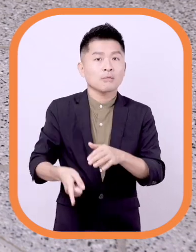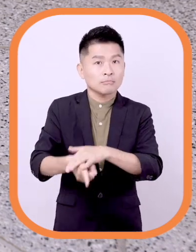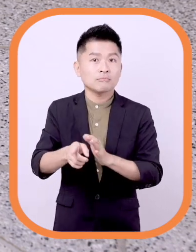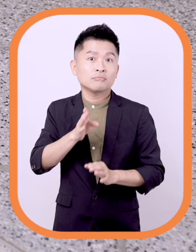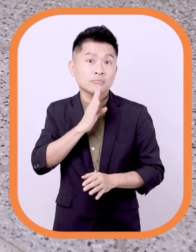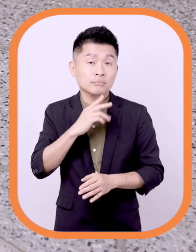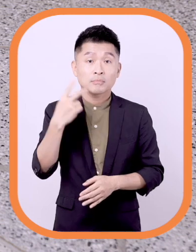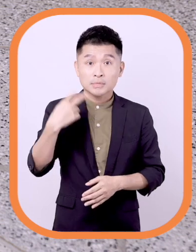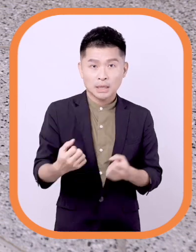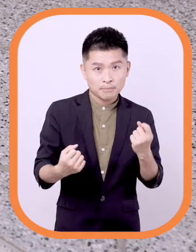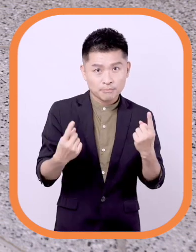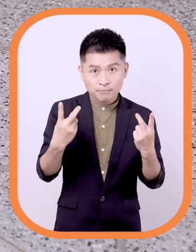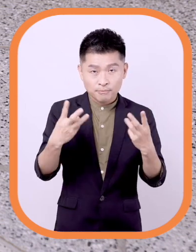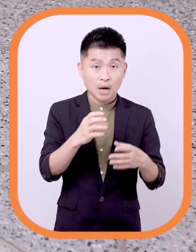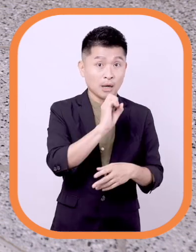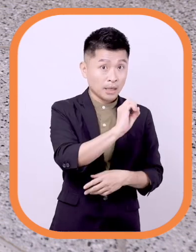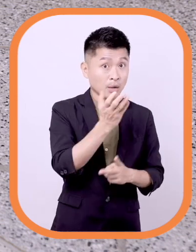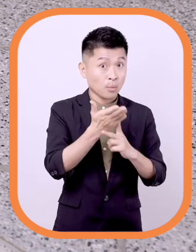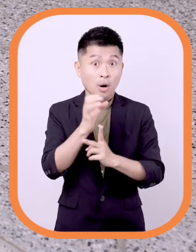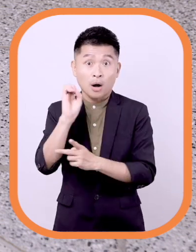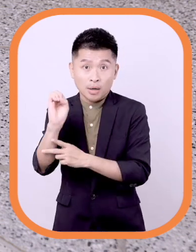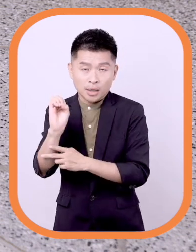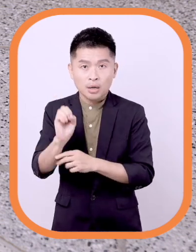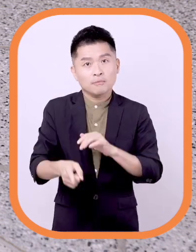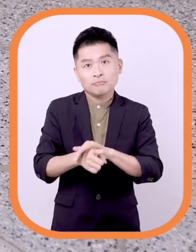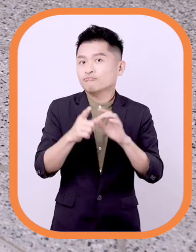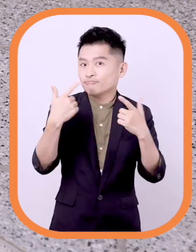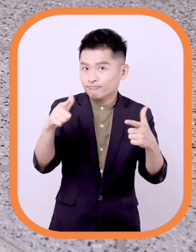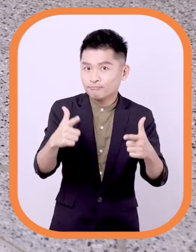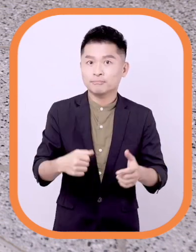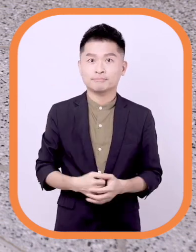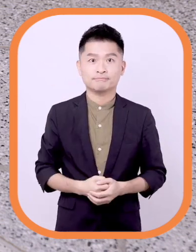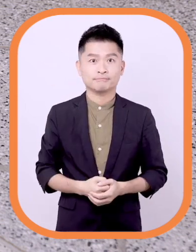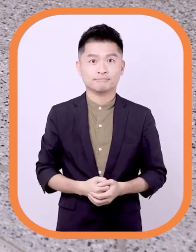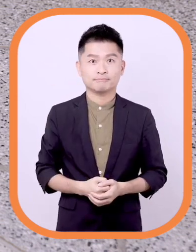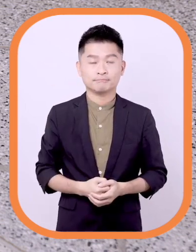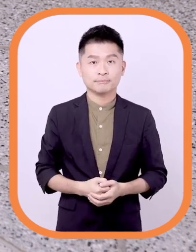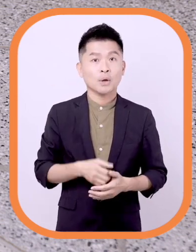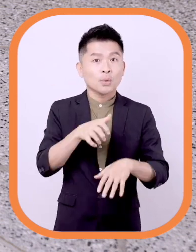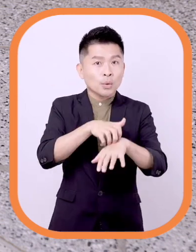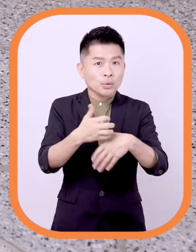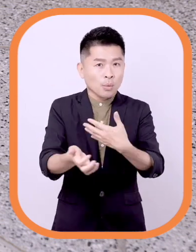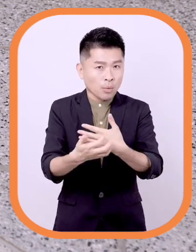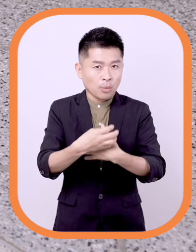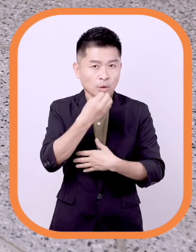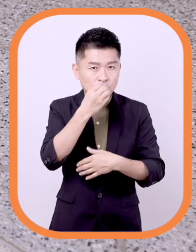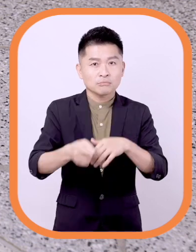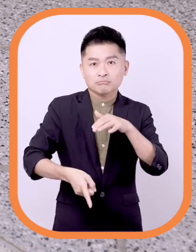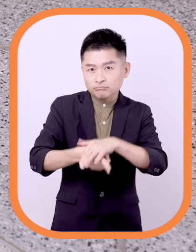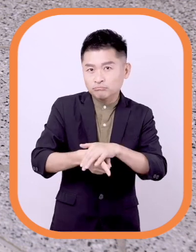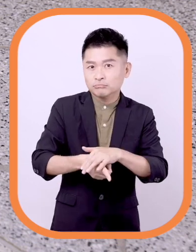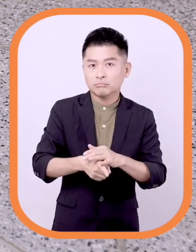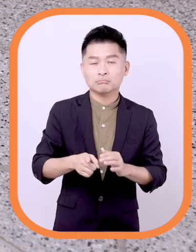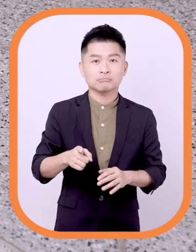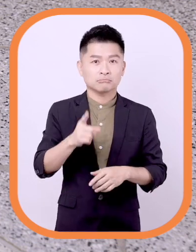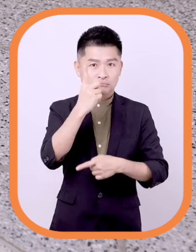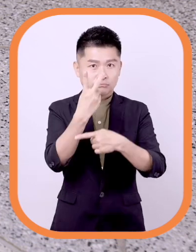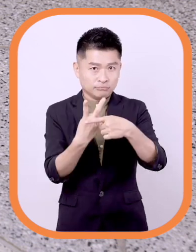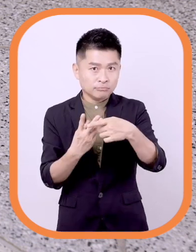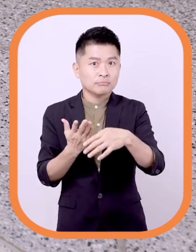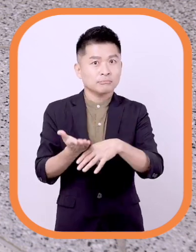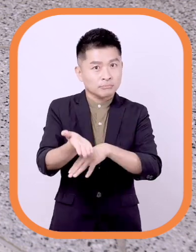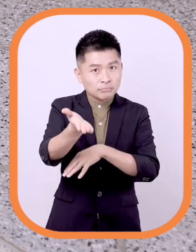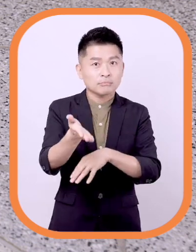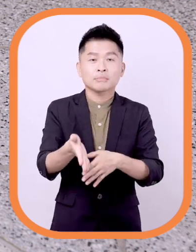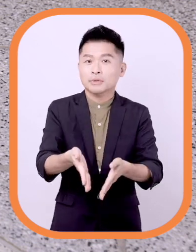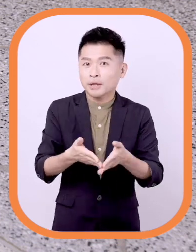才能认为有罪而且职业法官与国民法官都要有同意票犯罪才会成立吃芋头火锅也是犯罪所以